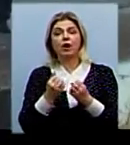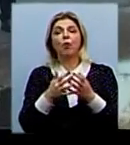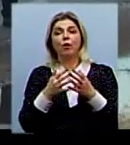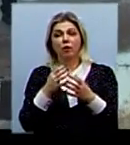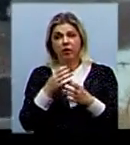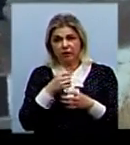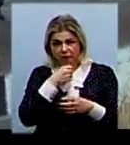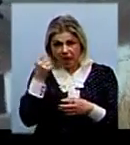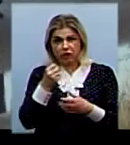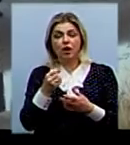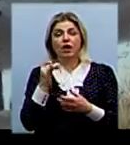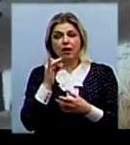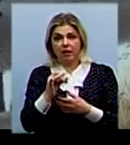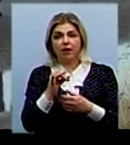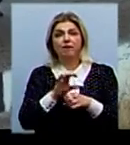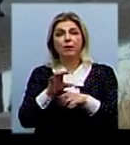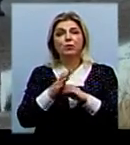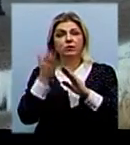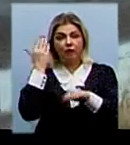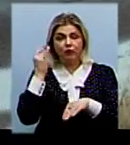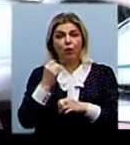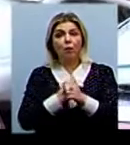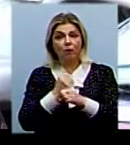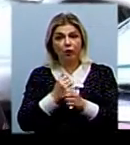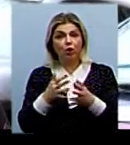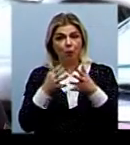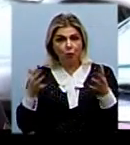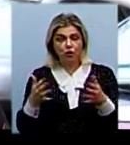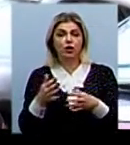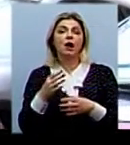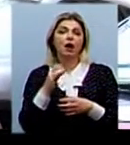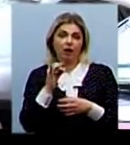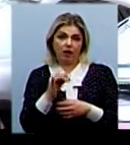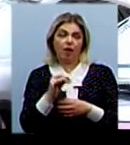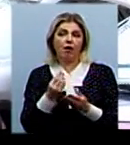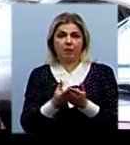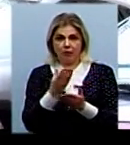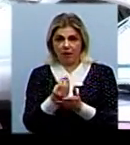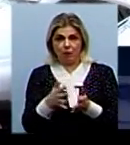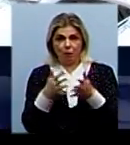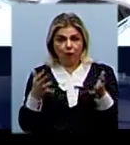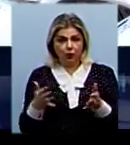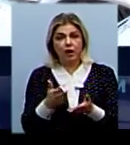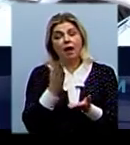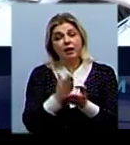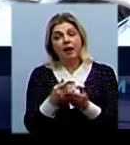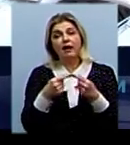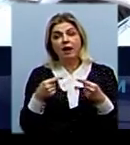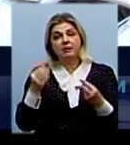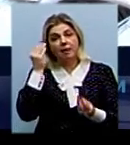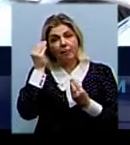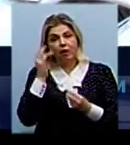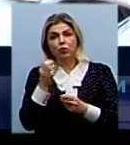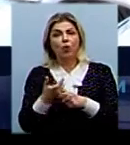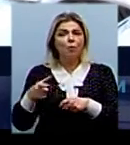тим митне оформлення дорожче. Якщо новіший – навпаки. Є різні думки насправді, але більшість людей, звісно, не